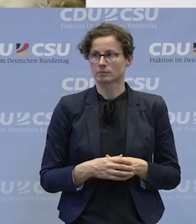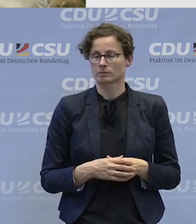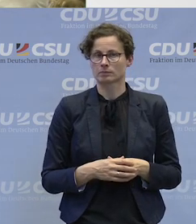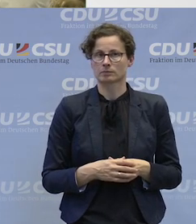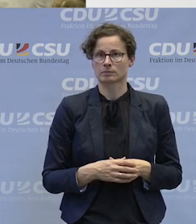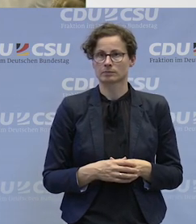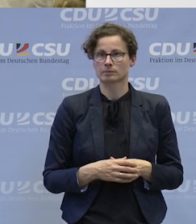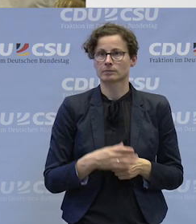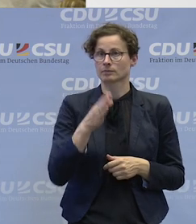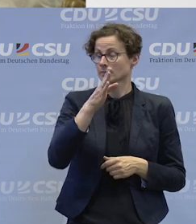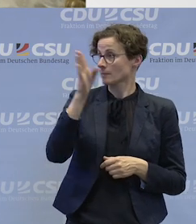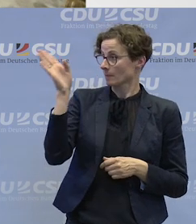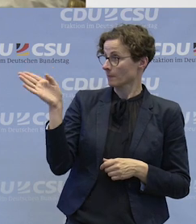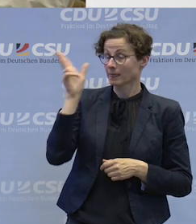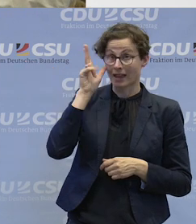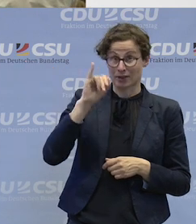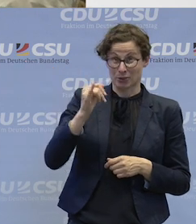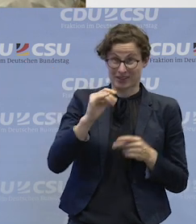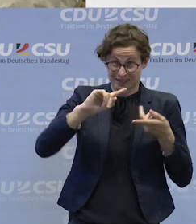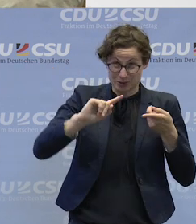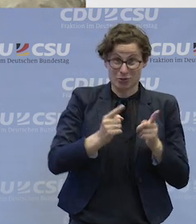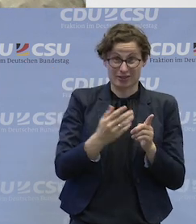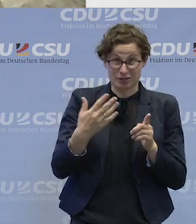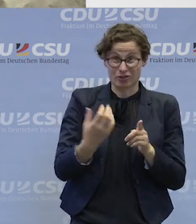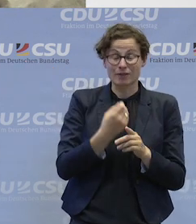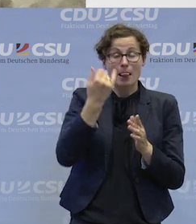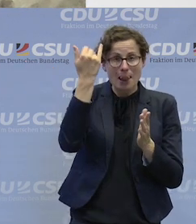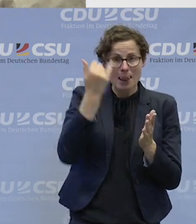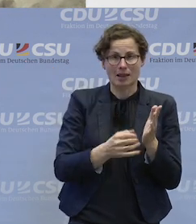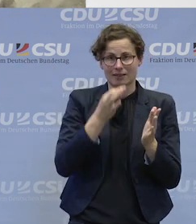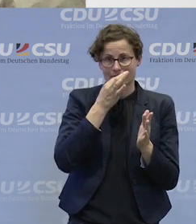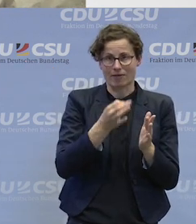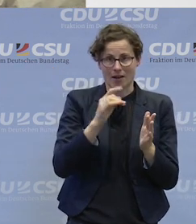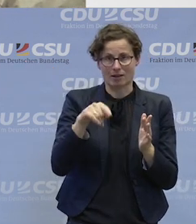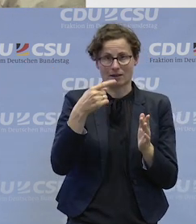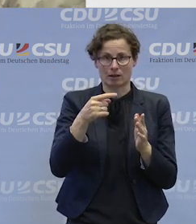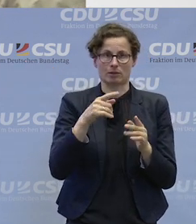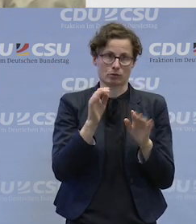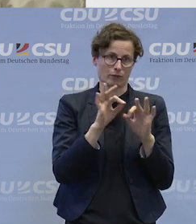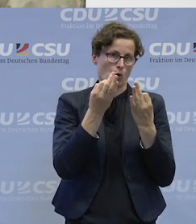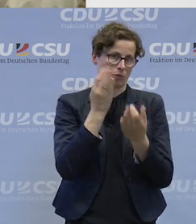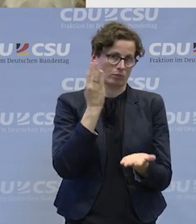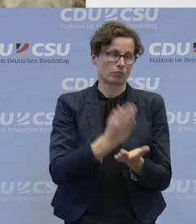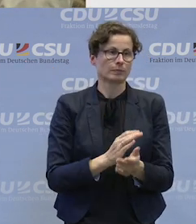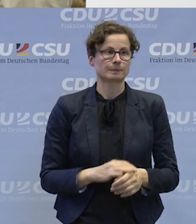Wenn Herr Judith sich kurzfasst, darf er auch noch antworten, weil ich habe hier eine letzte Frage für dieses erste Forum.